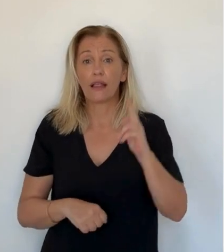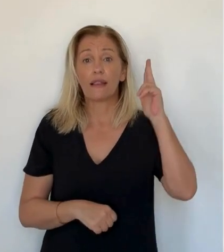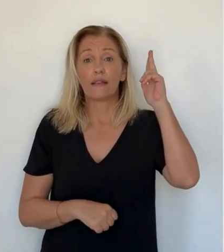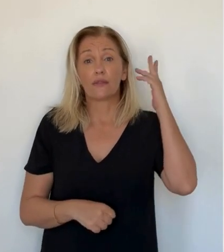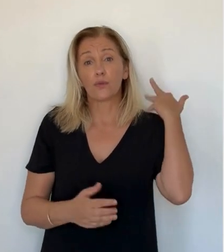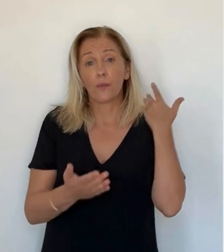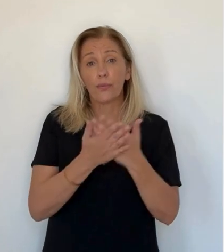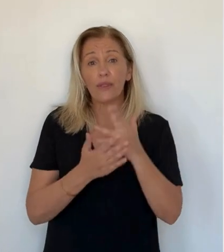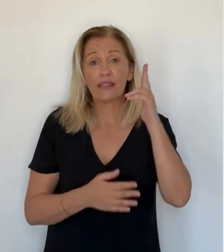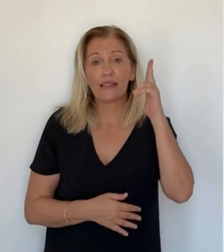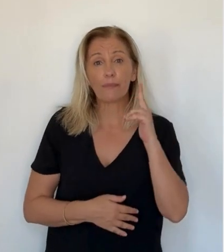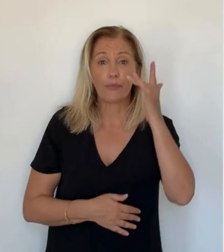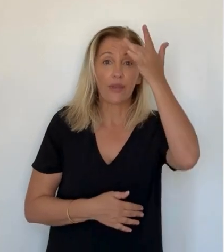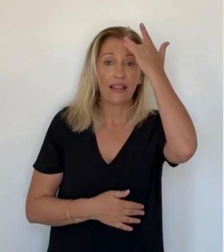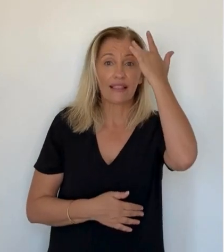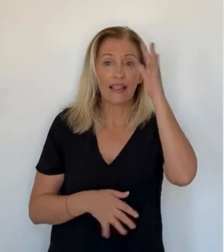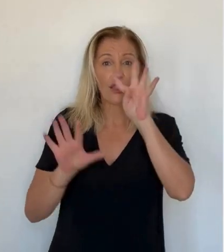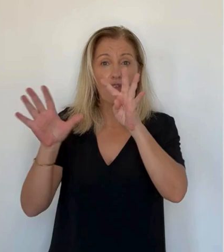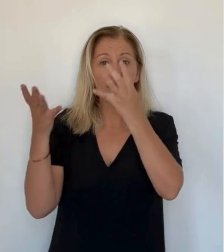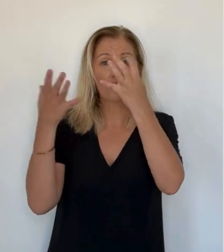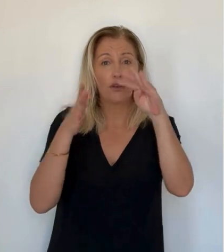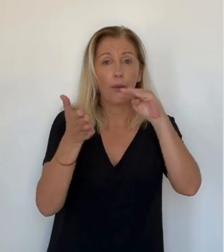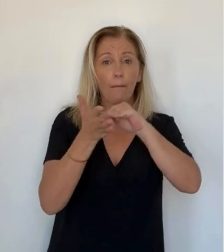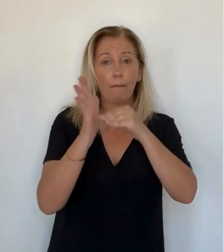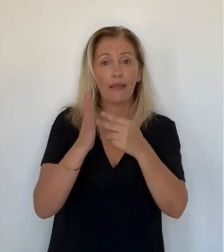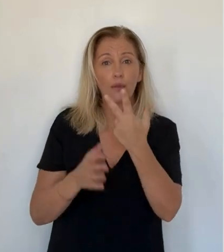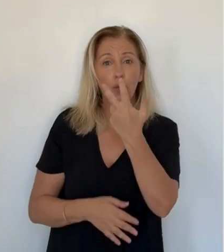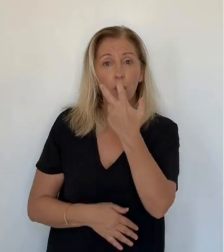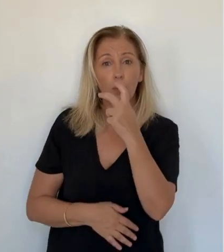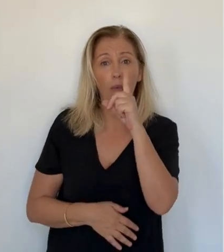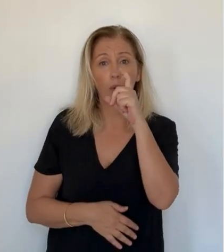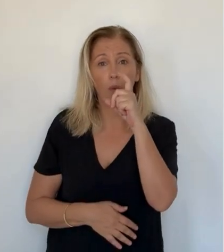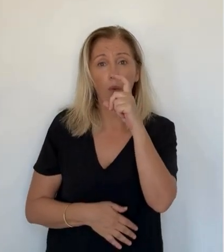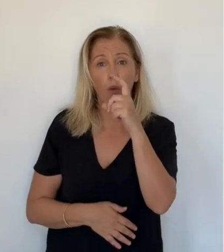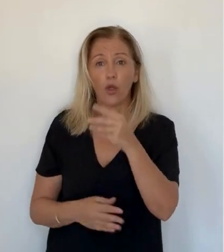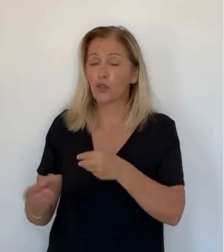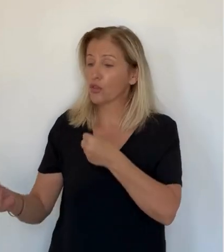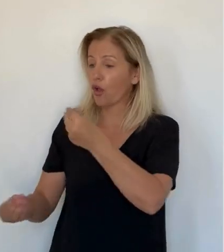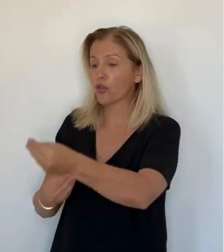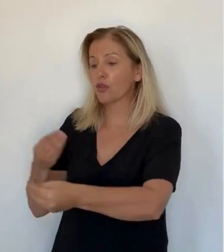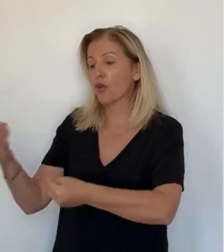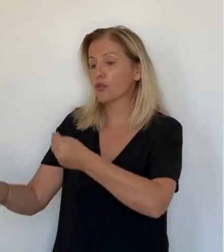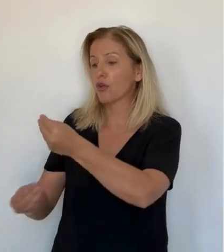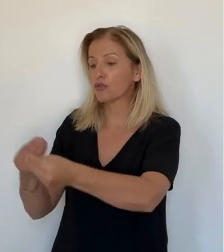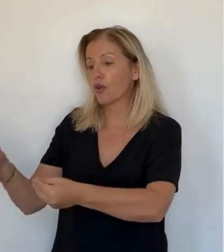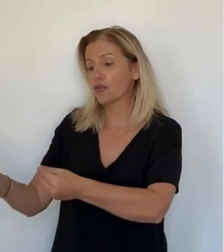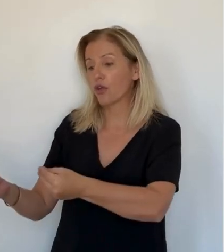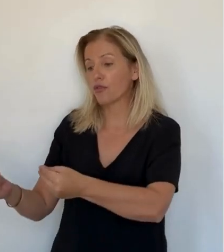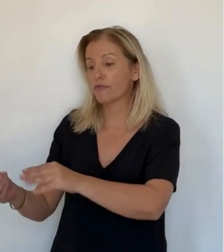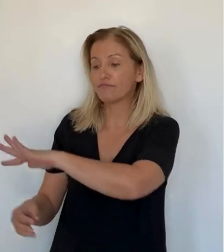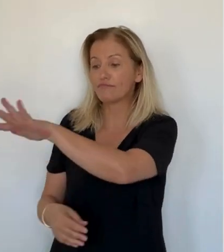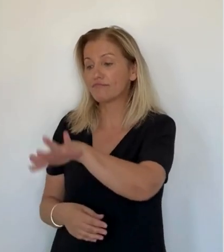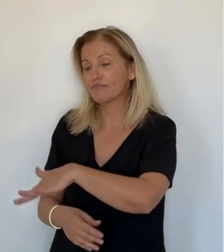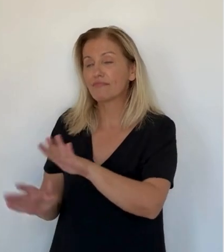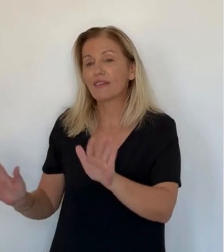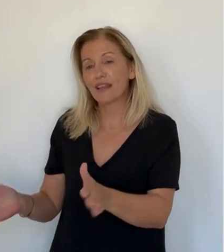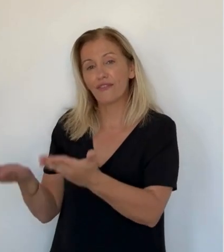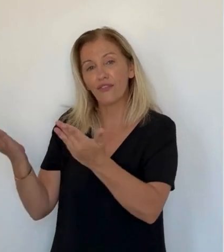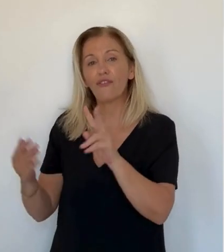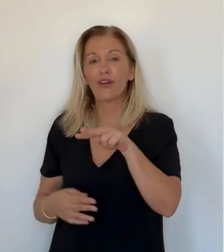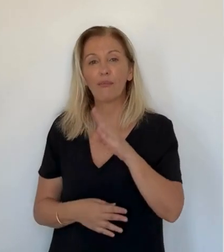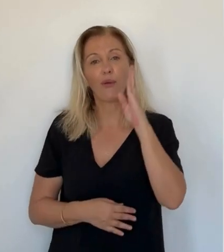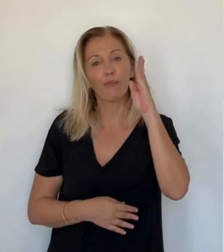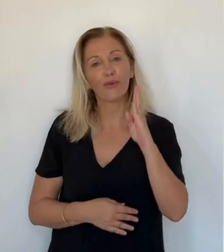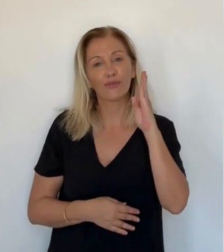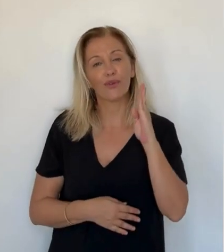Depuis le début de l'été, déjà 900 m3 d'eau ont été fournis aux éleveurs dans le besoin. L'été est une fois de plus